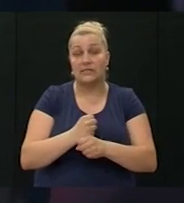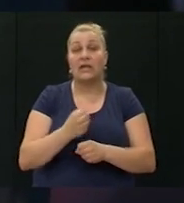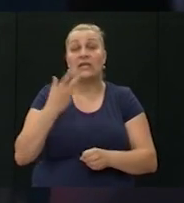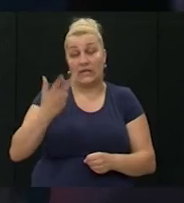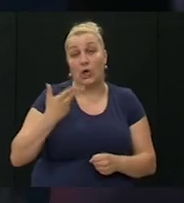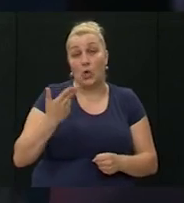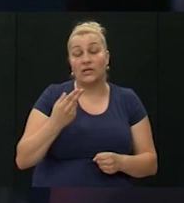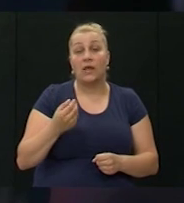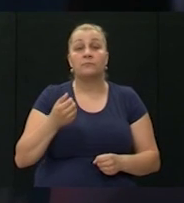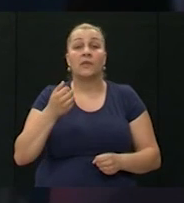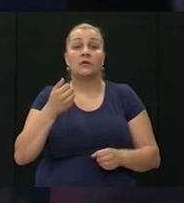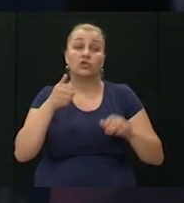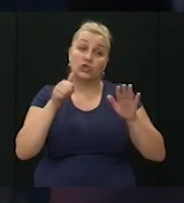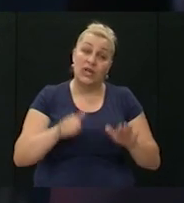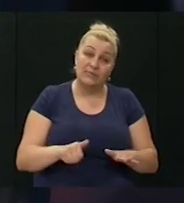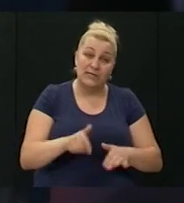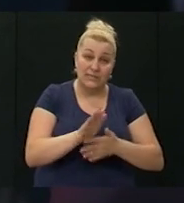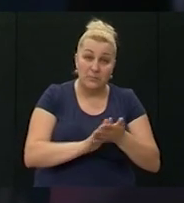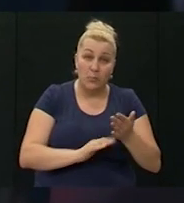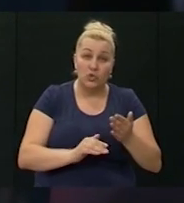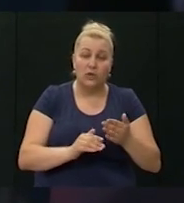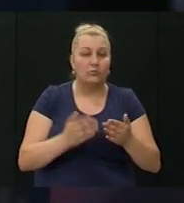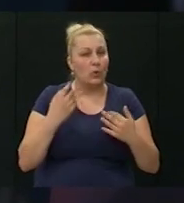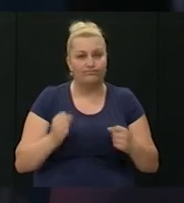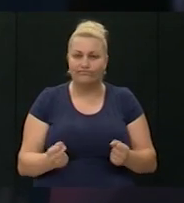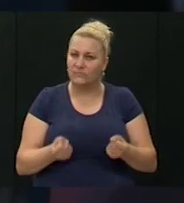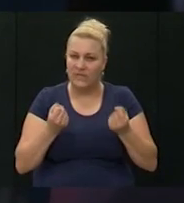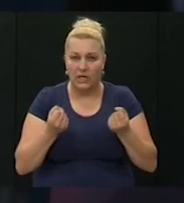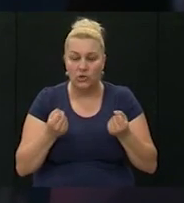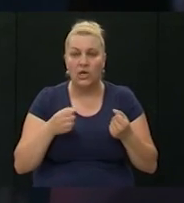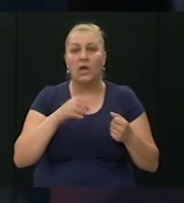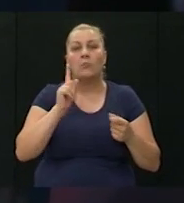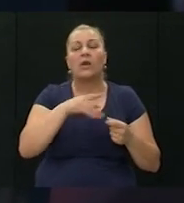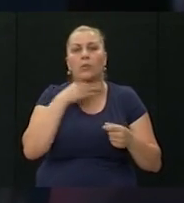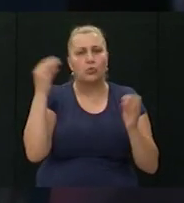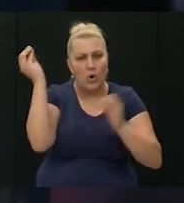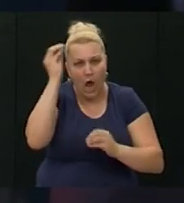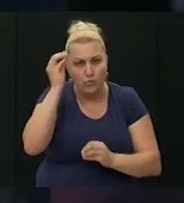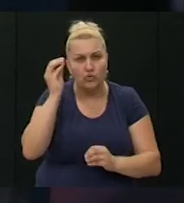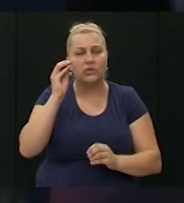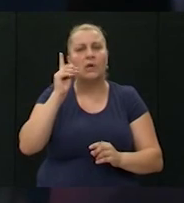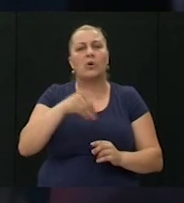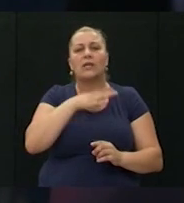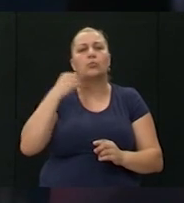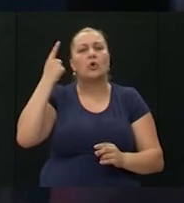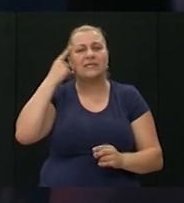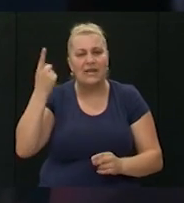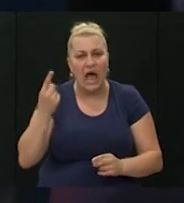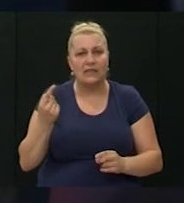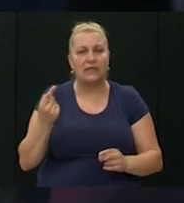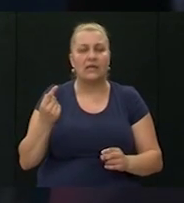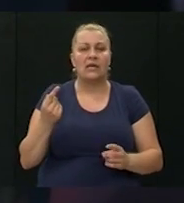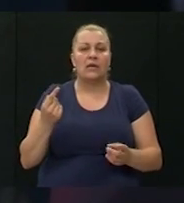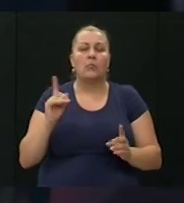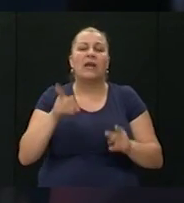prvih šest mjeseci dosta teških trebate puno toga naučiti puno toga znati što ne znate